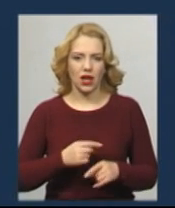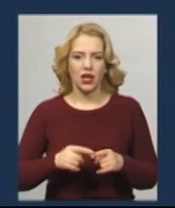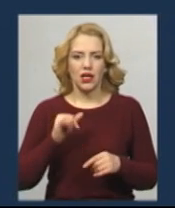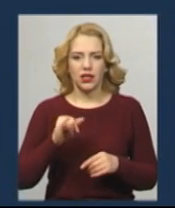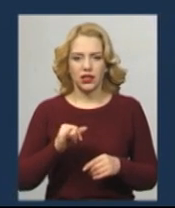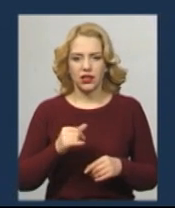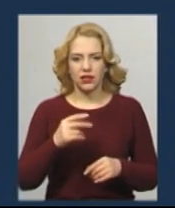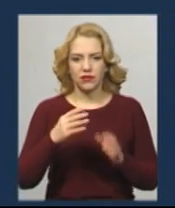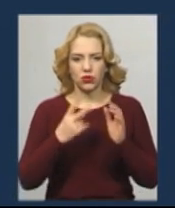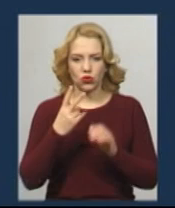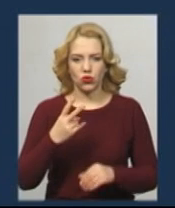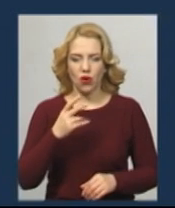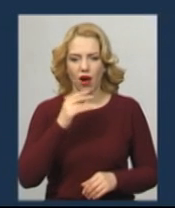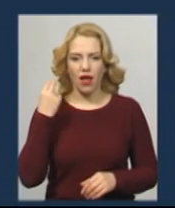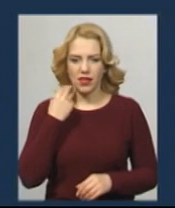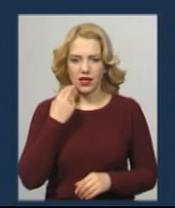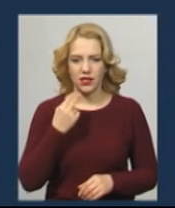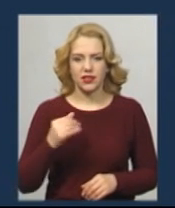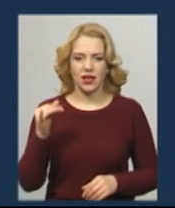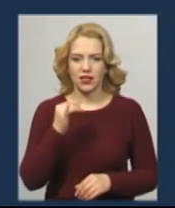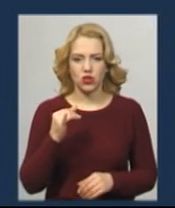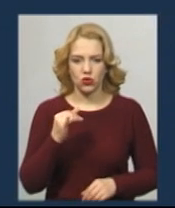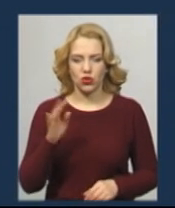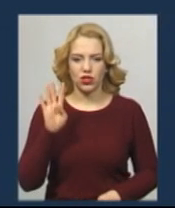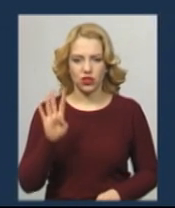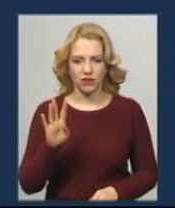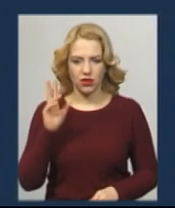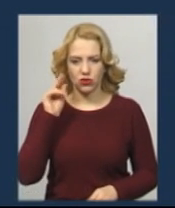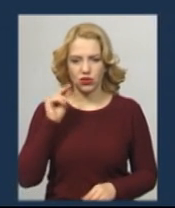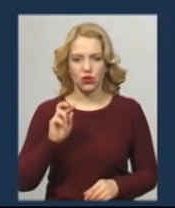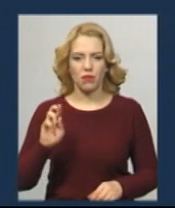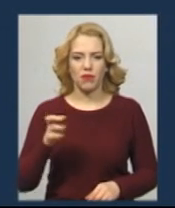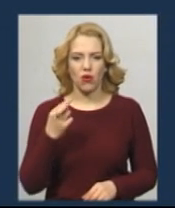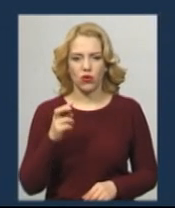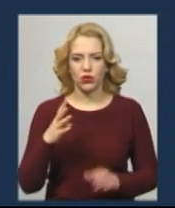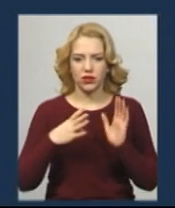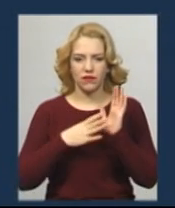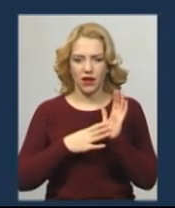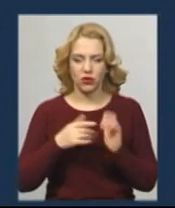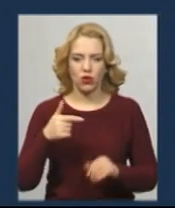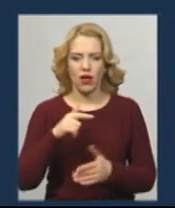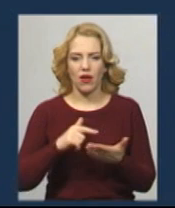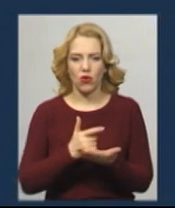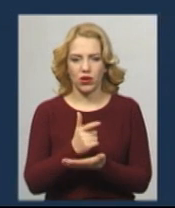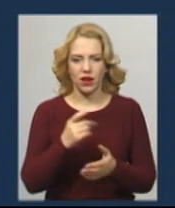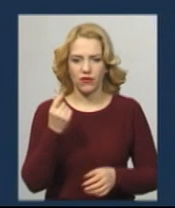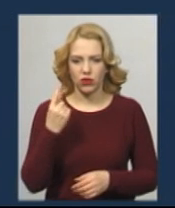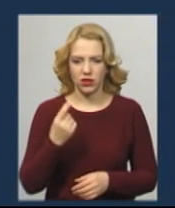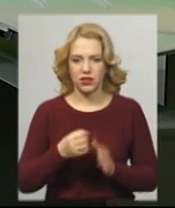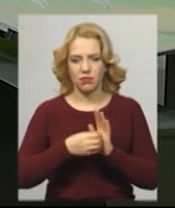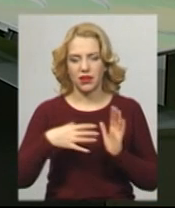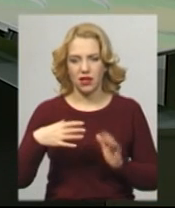9 червня з біології. 11 червня з географії. 15 червня з хімії. Світлана Поробок, Віктор Кривий. Новини на Суспільному. Хмельницький.